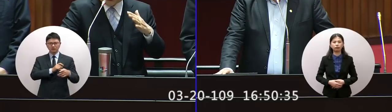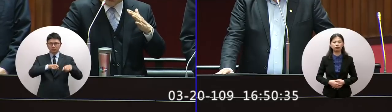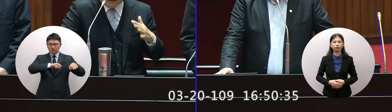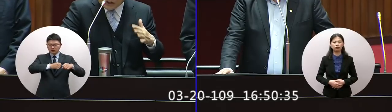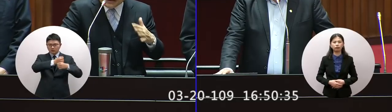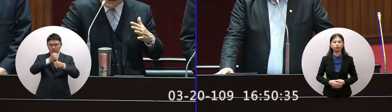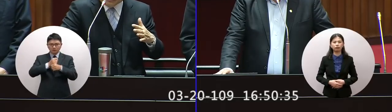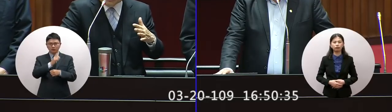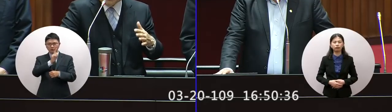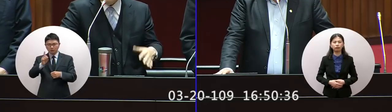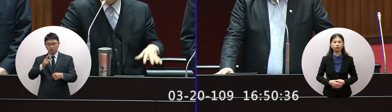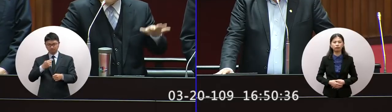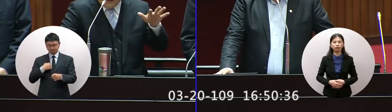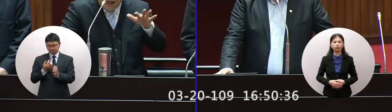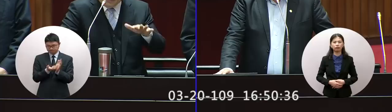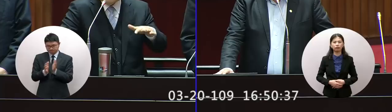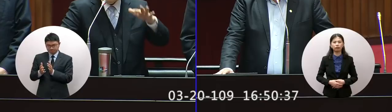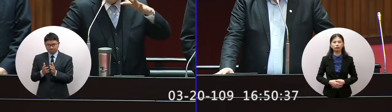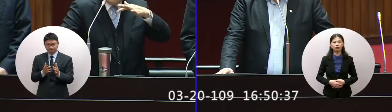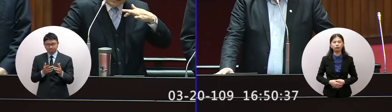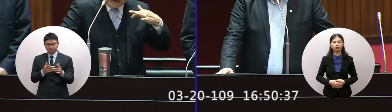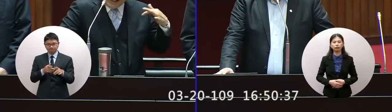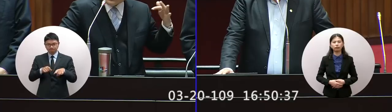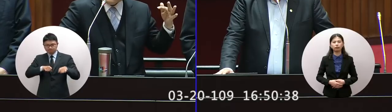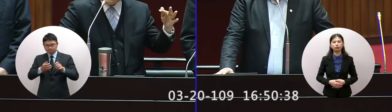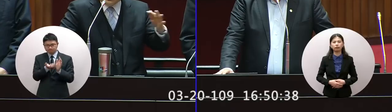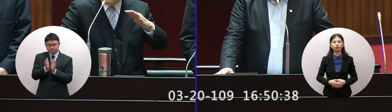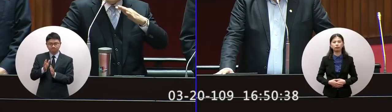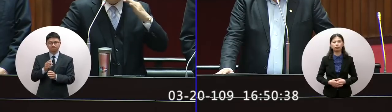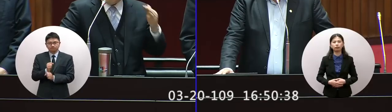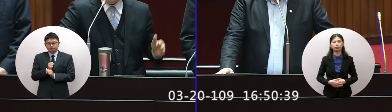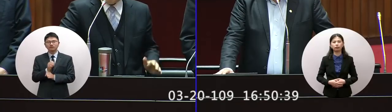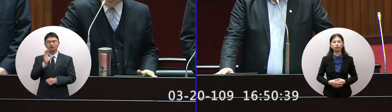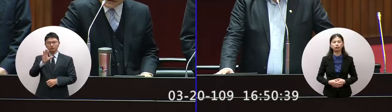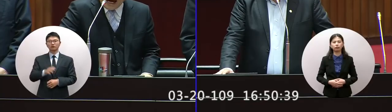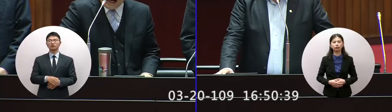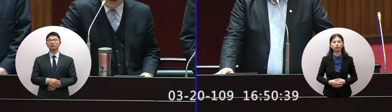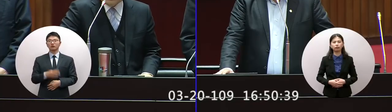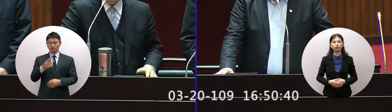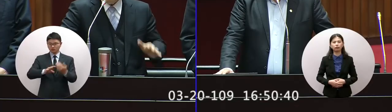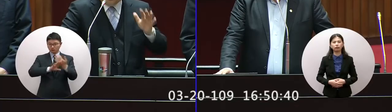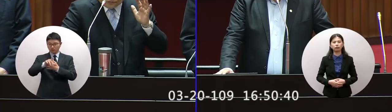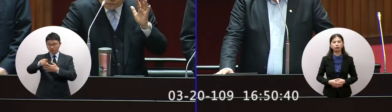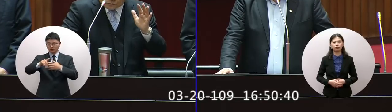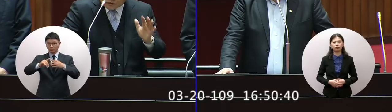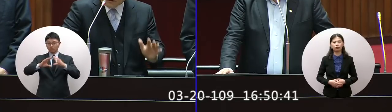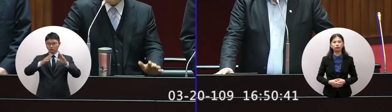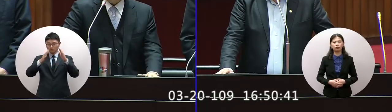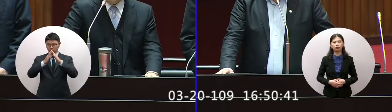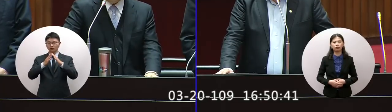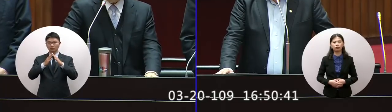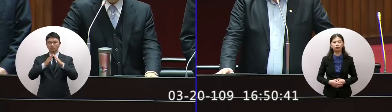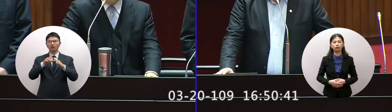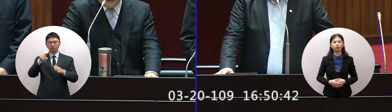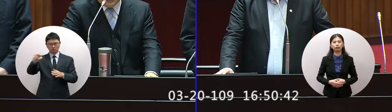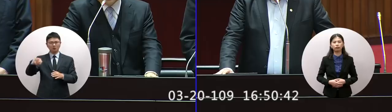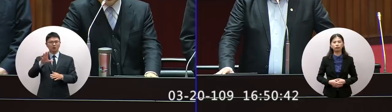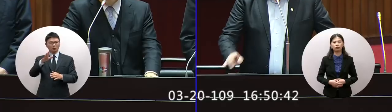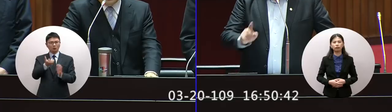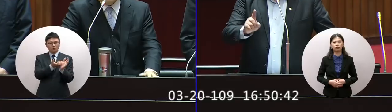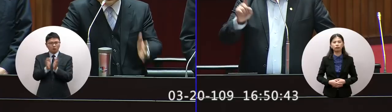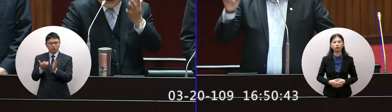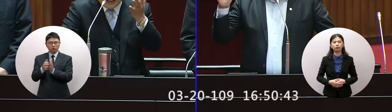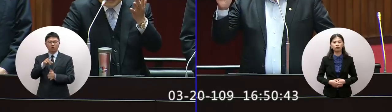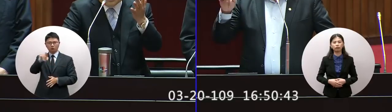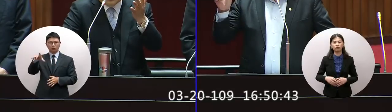有因應連在區域的周邊國家都有對